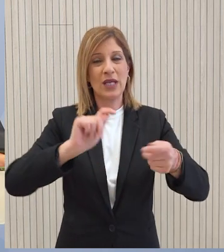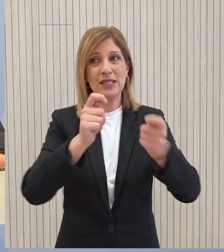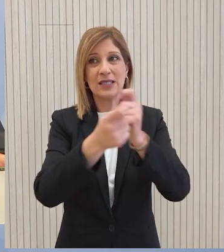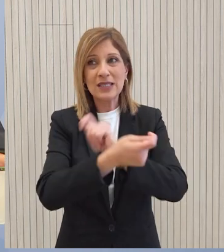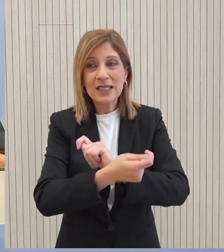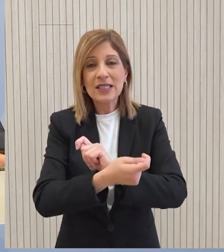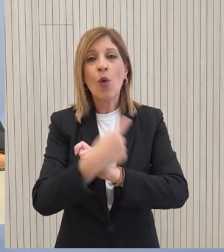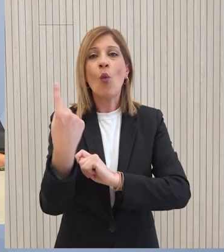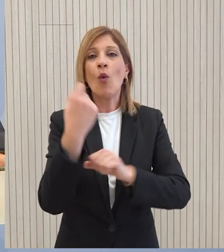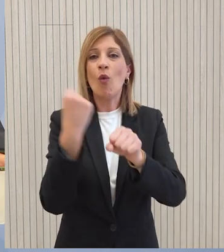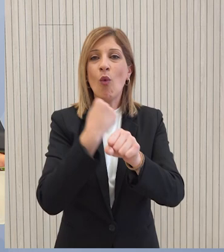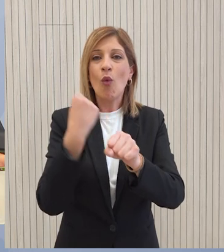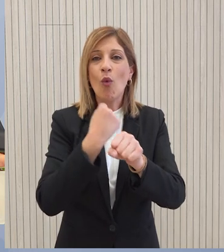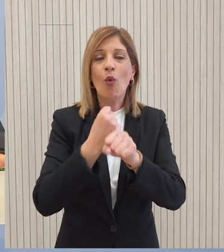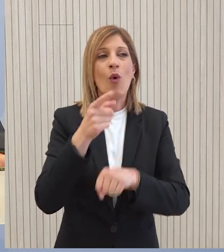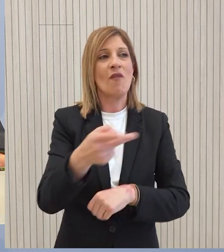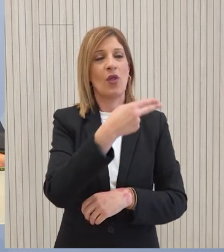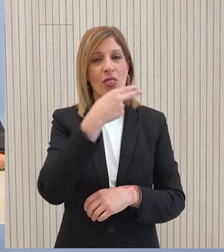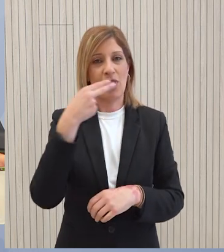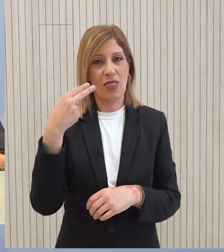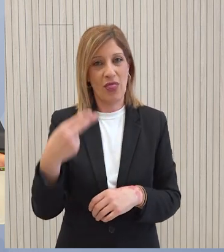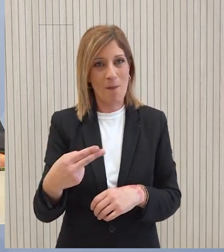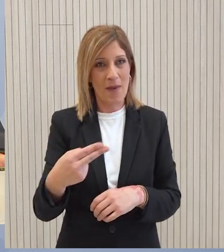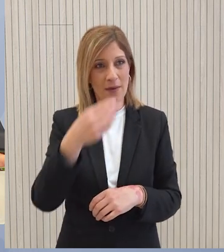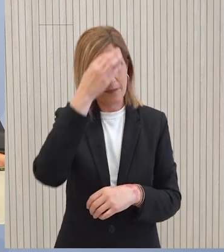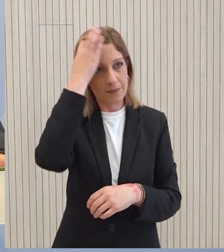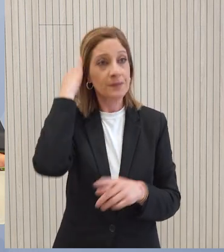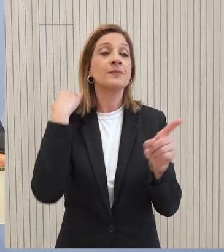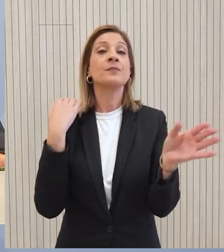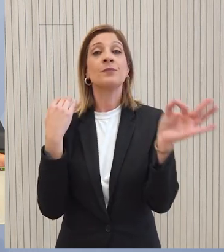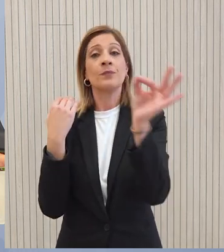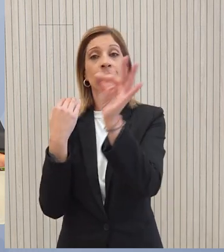μηχανές έχουν φουλάρει για την επιτυχή εφαρμογή αυτής της μεταρρύθμισης